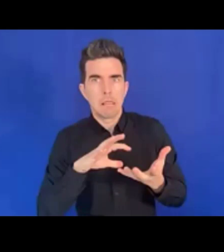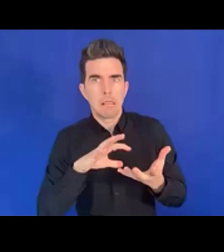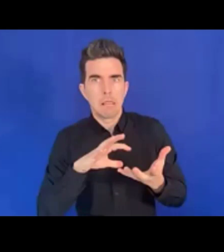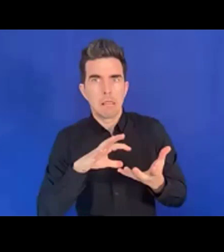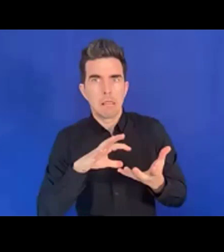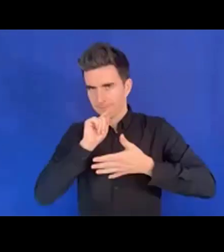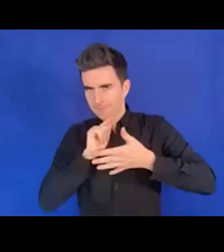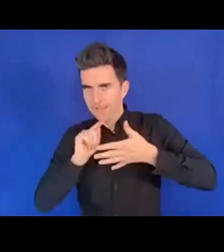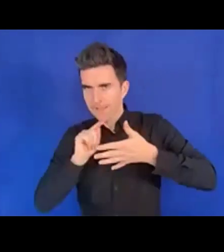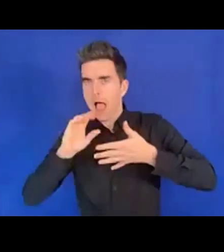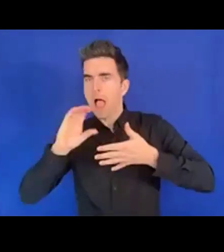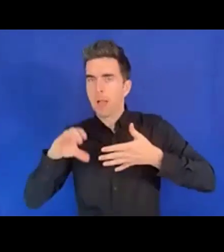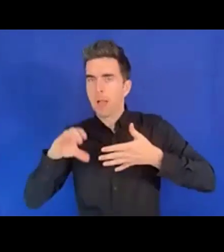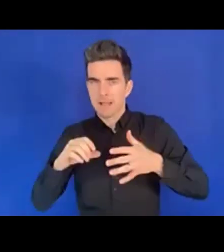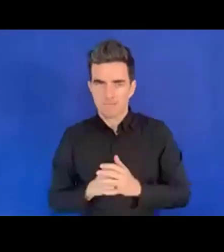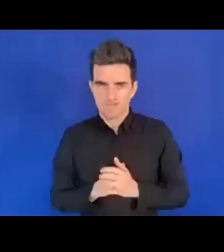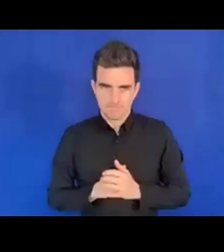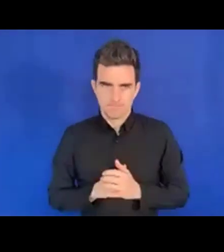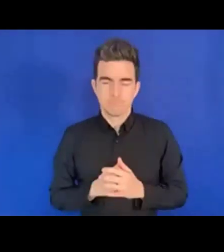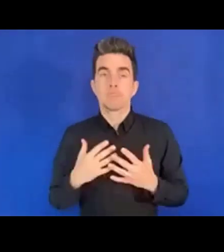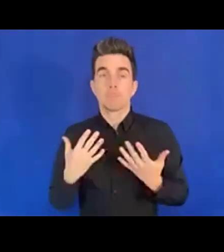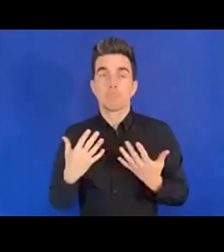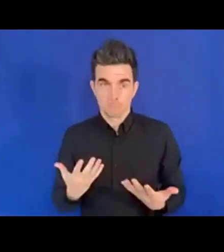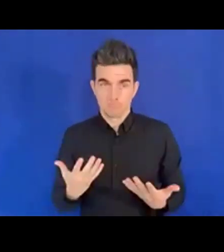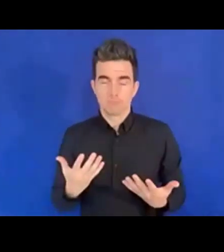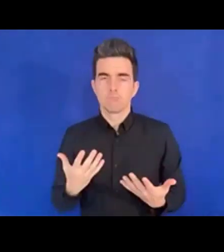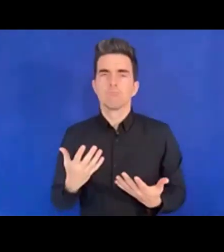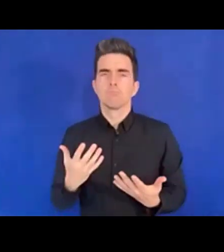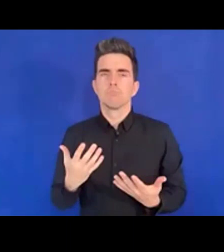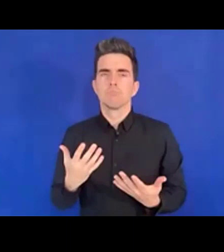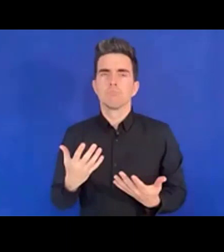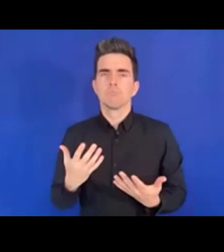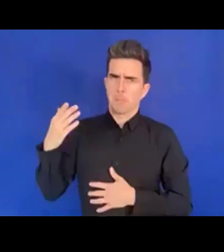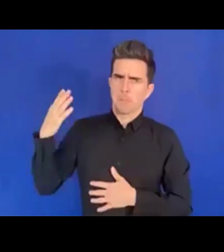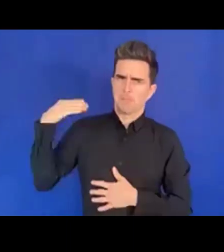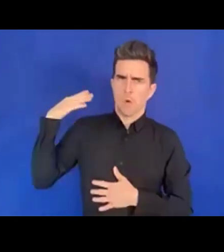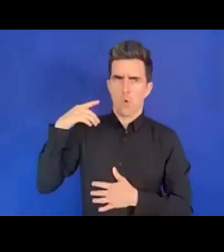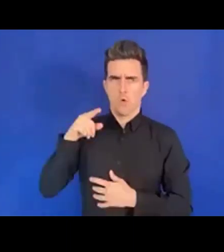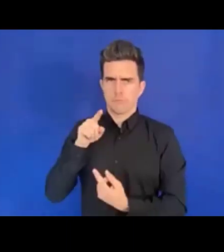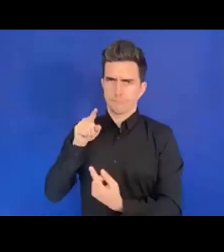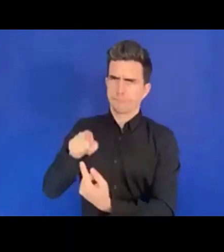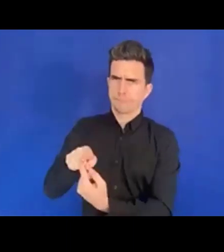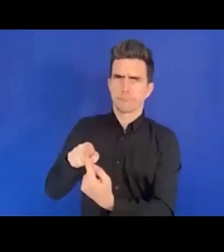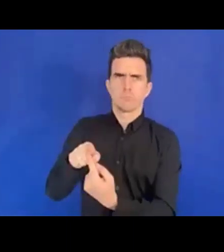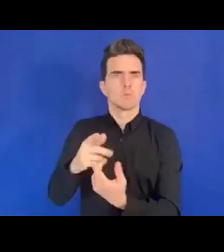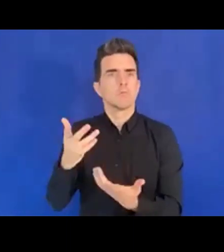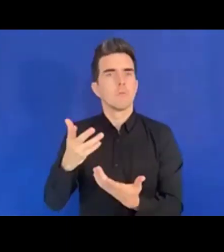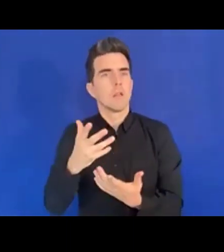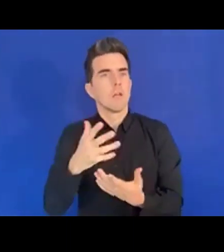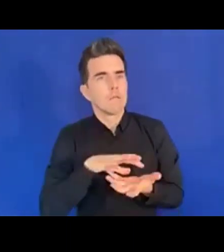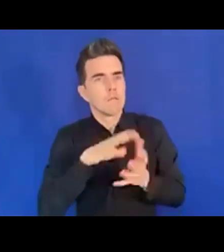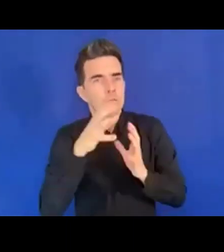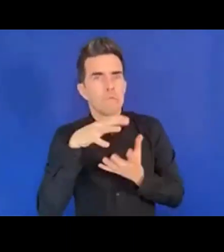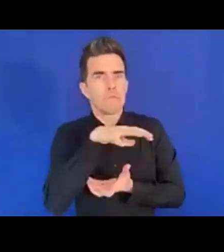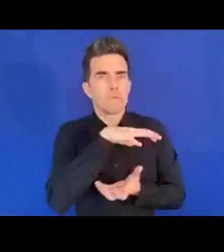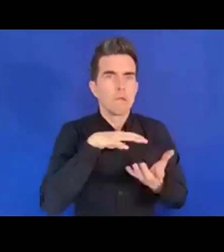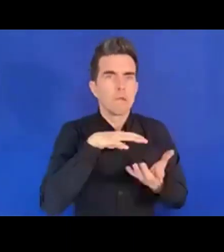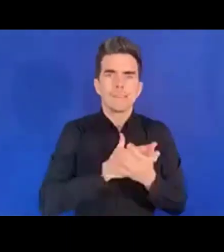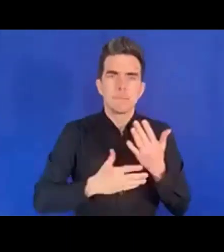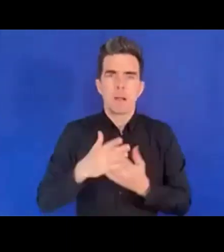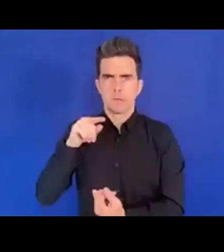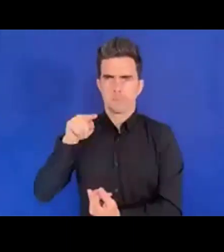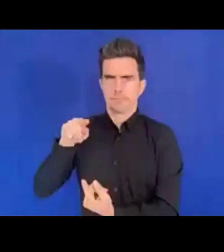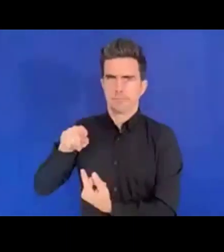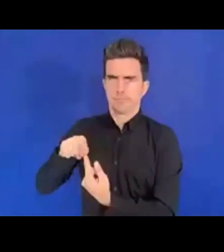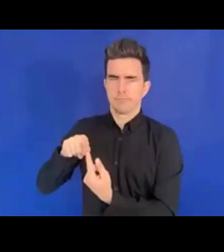était également membre du comité administratif des programmes sur les personnes handicapées, entre